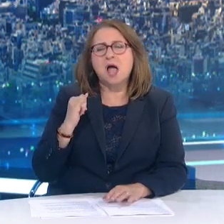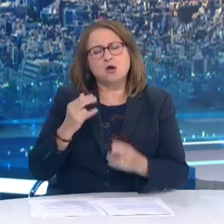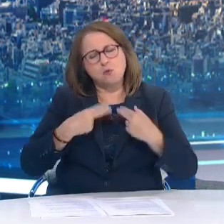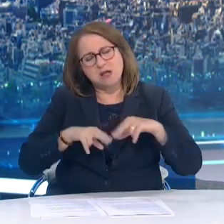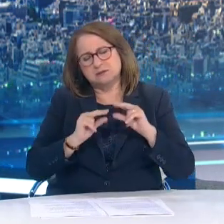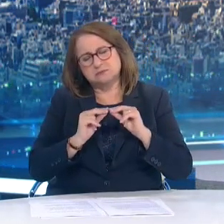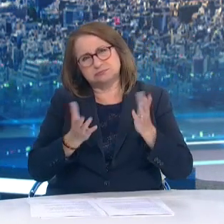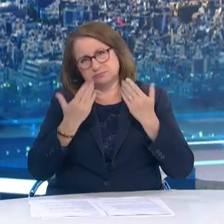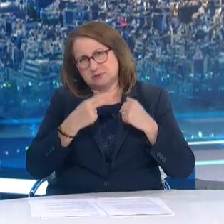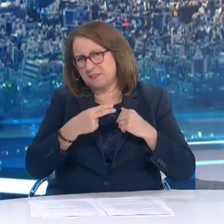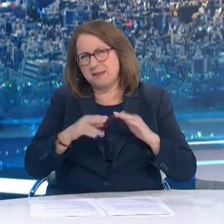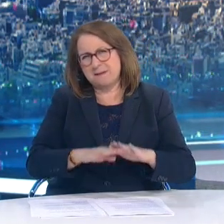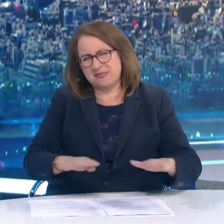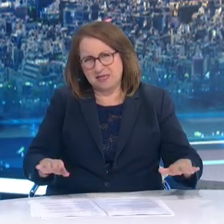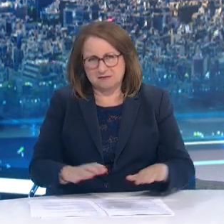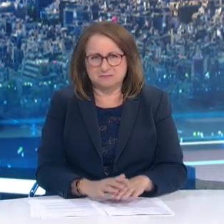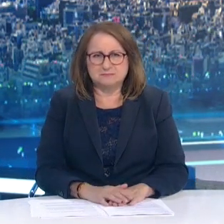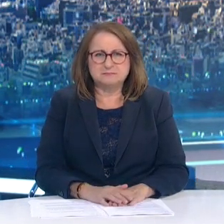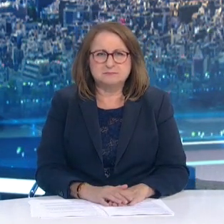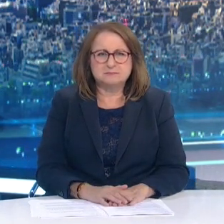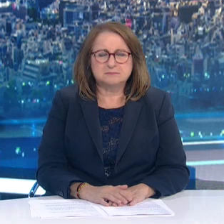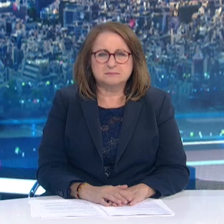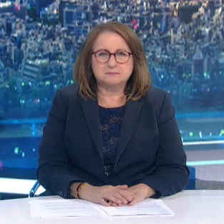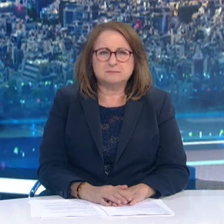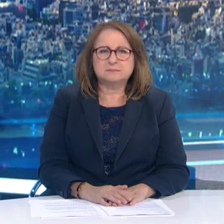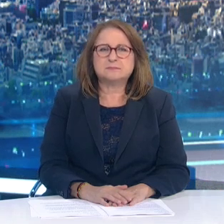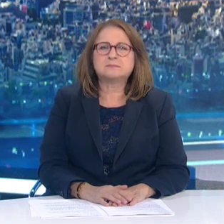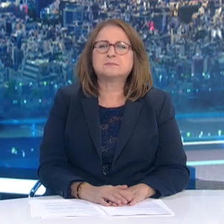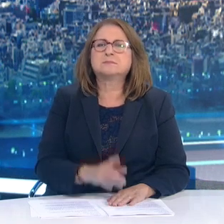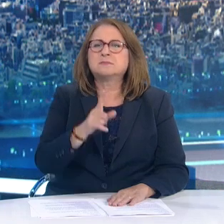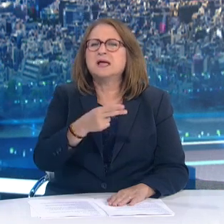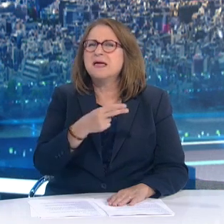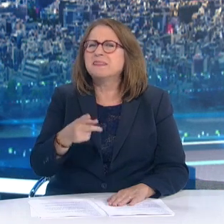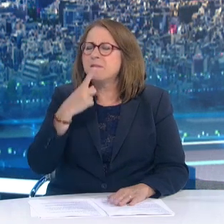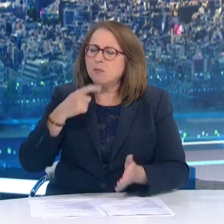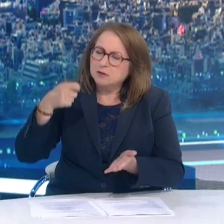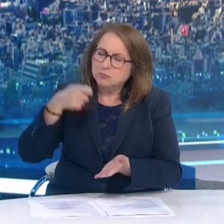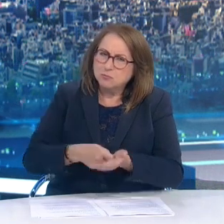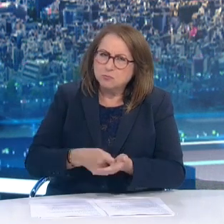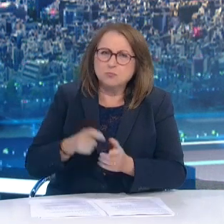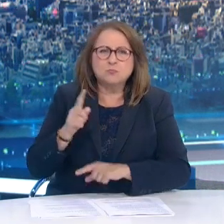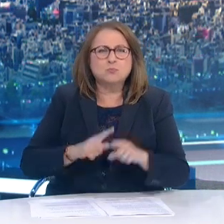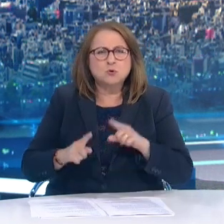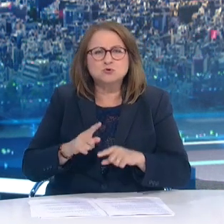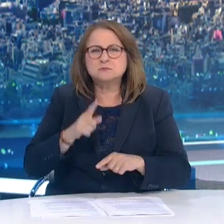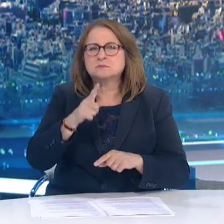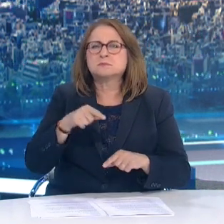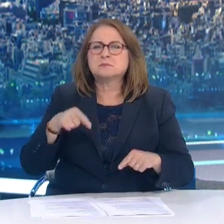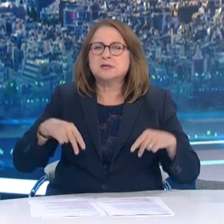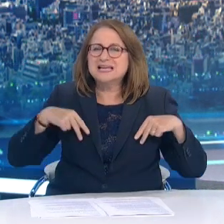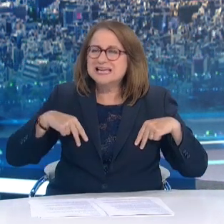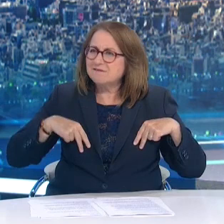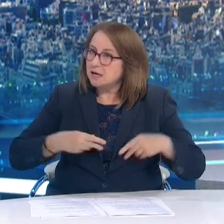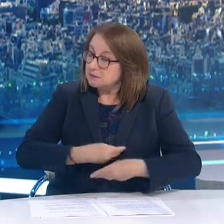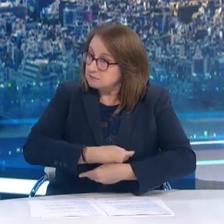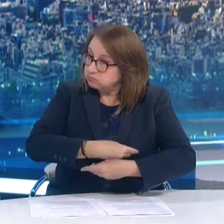Το εγχείρημα της κυβέρνησης Για τη διάθεση δωρεάν self-test Στον πληθυσμό Έχει στευθεί με επιτυχία